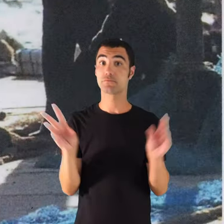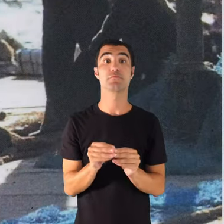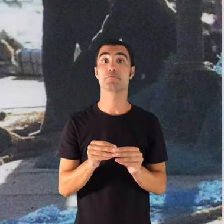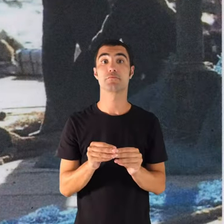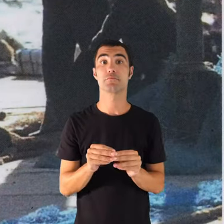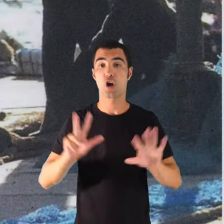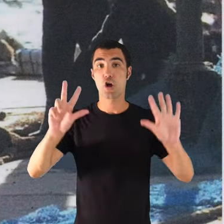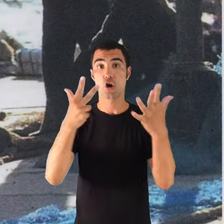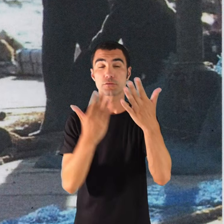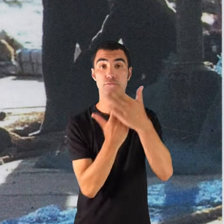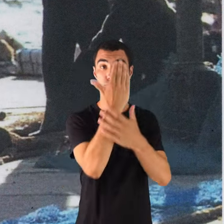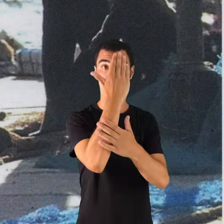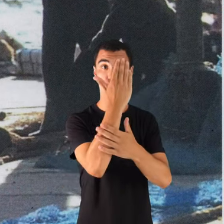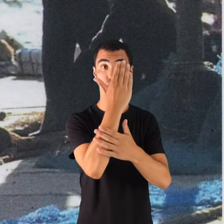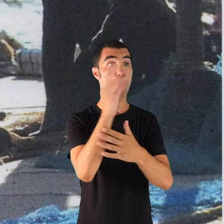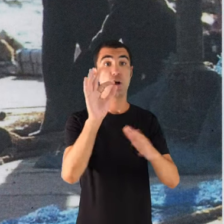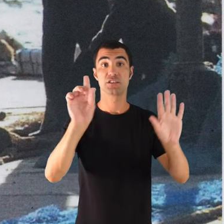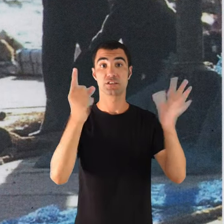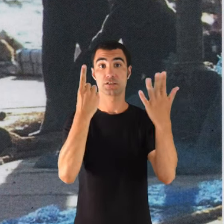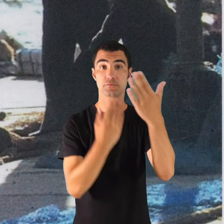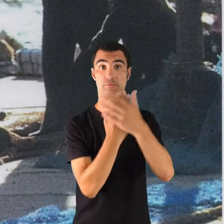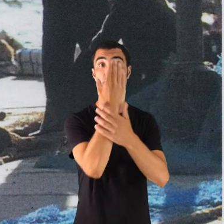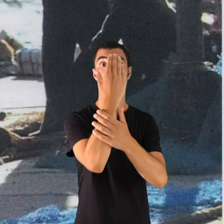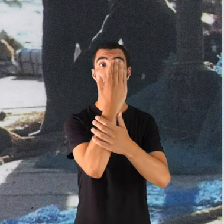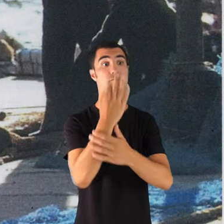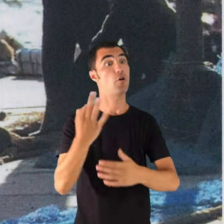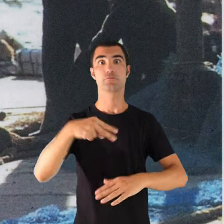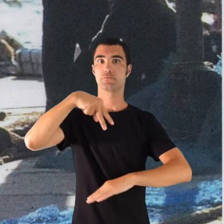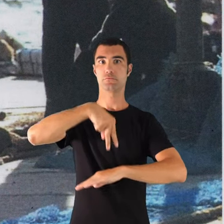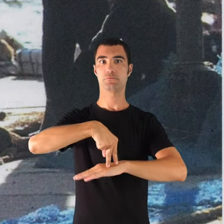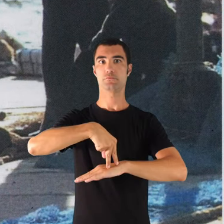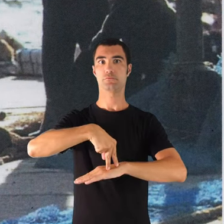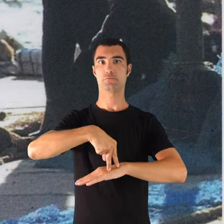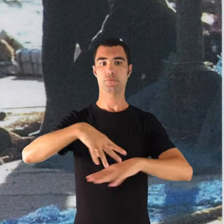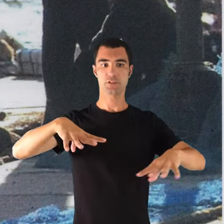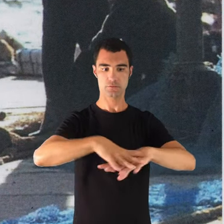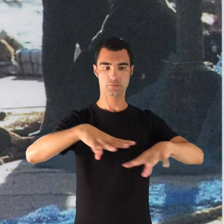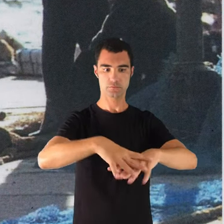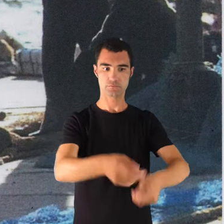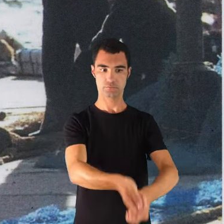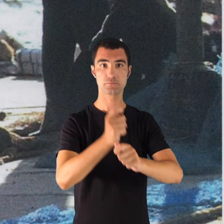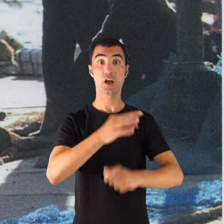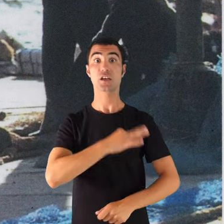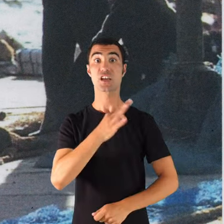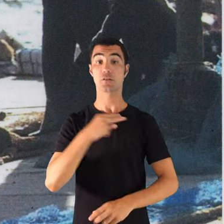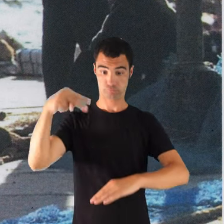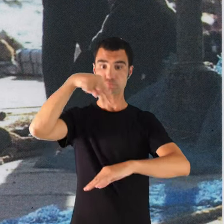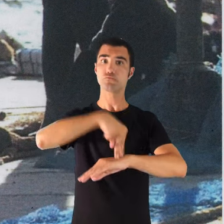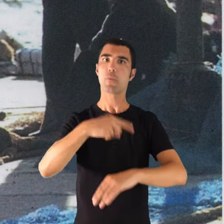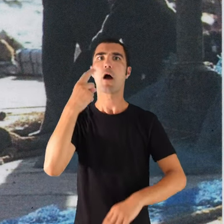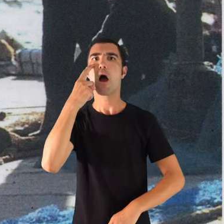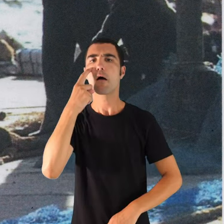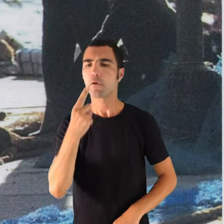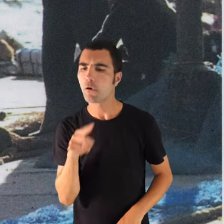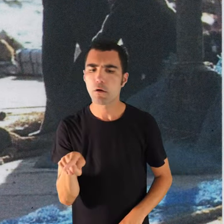a les buides de matí o això, a les tides de matí per ser puestos per anar a llevar ses xerxes amb el senyor perquè si no havia de venir per